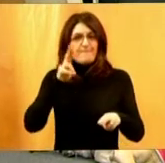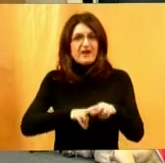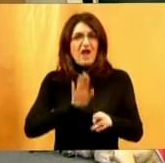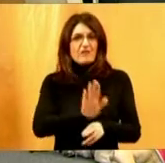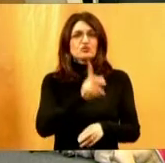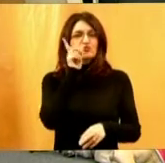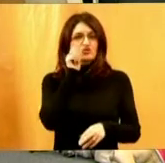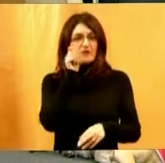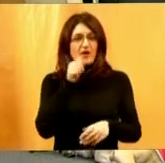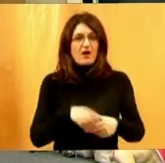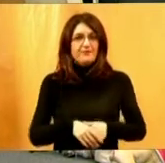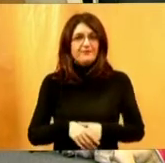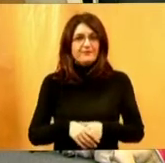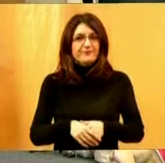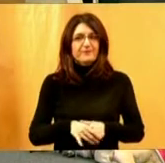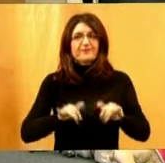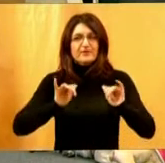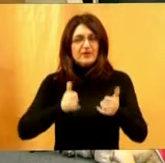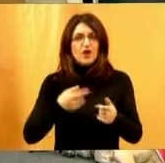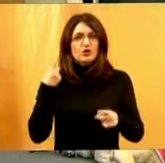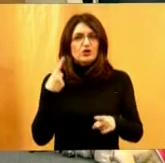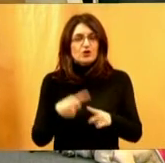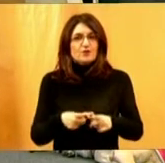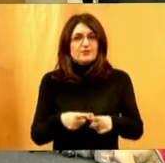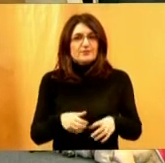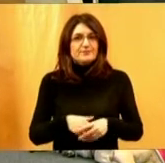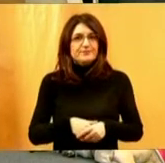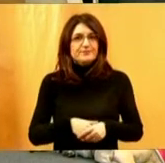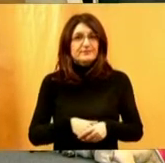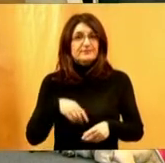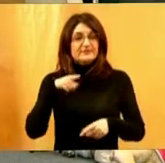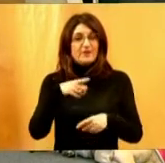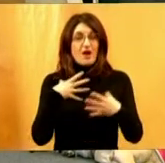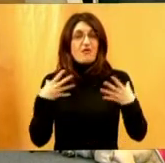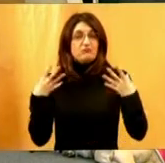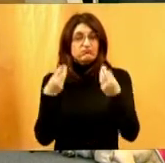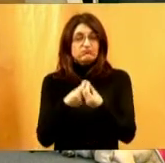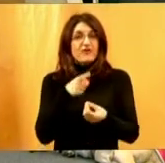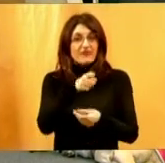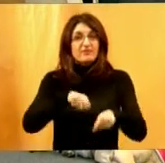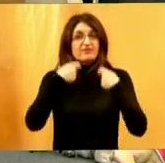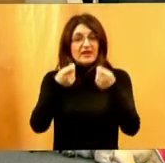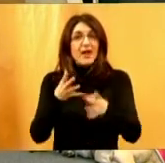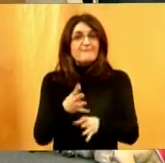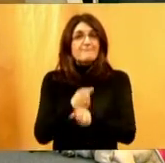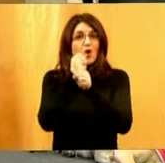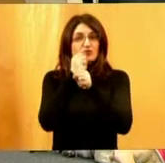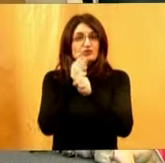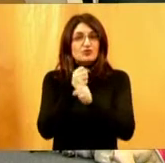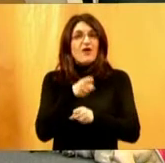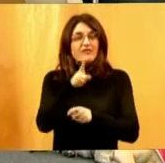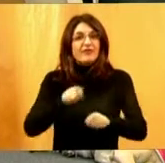čovjeka, je li tako? Da, točno. Vi ih okupljate, vi im dajete podršku, vi im dajete